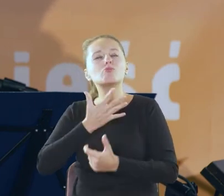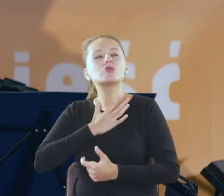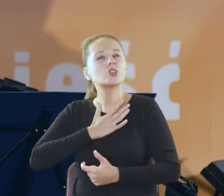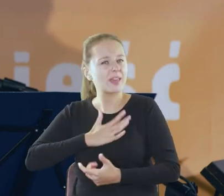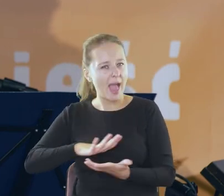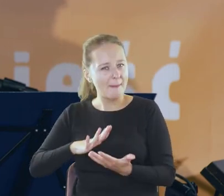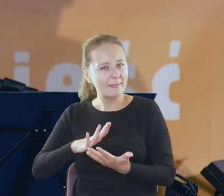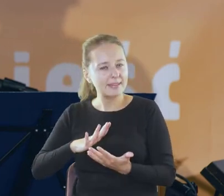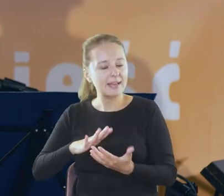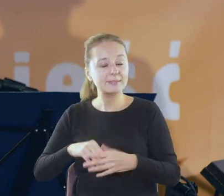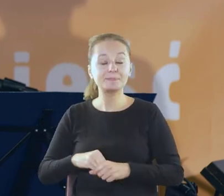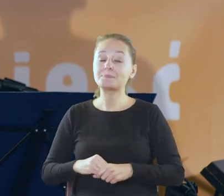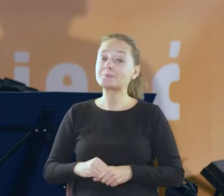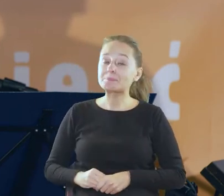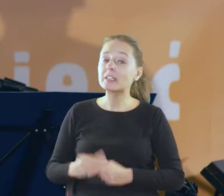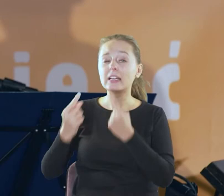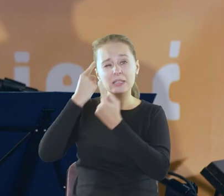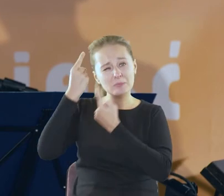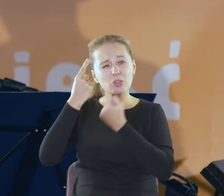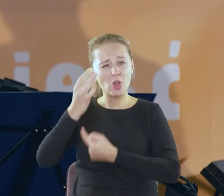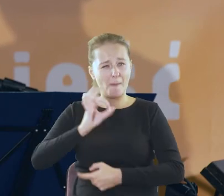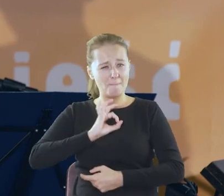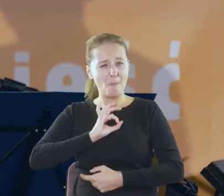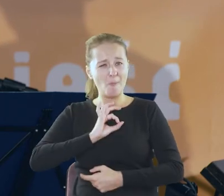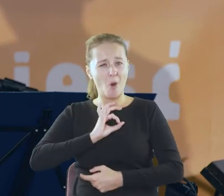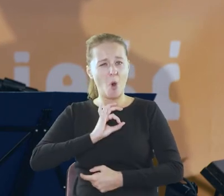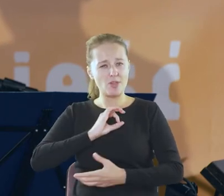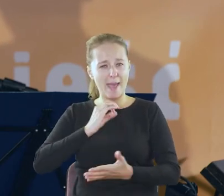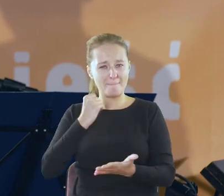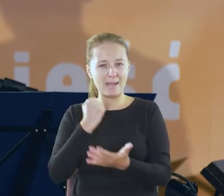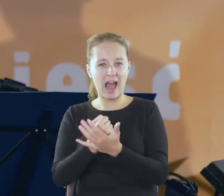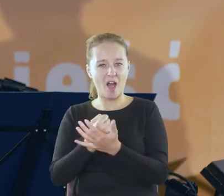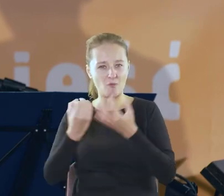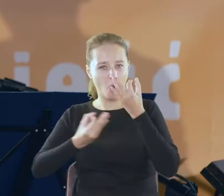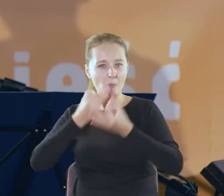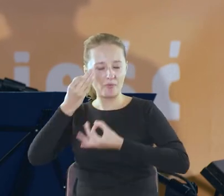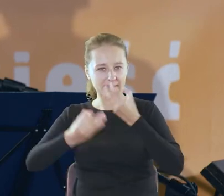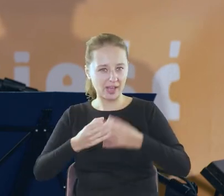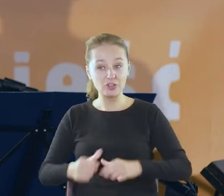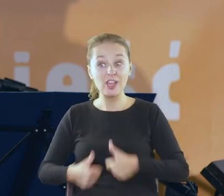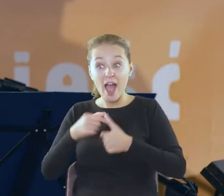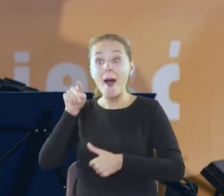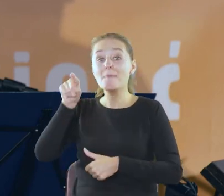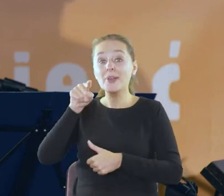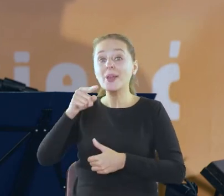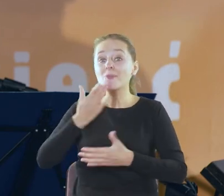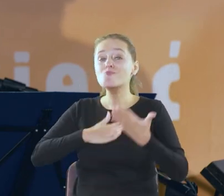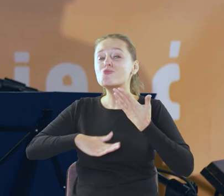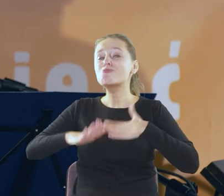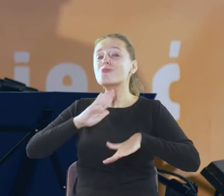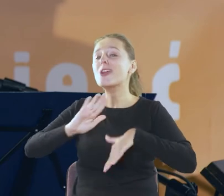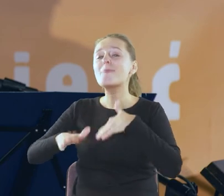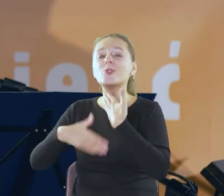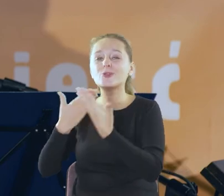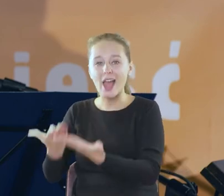i myślę że to jest takie moje opowiadaczki prawo żeby jej tę przyjemność sprawić